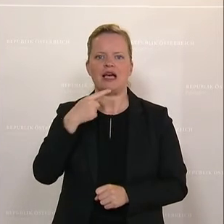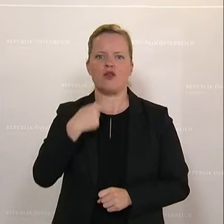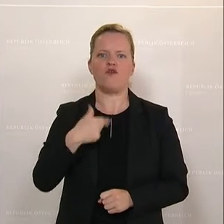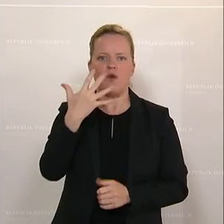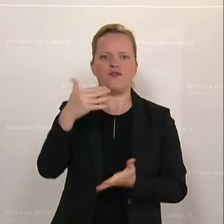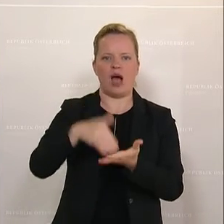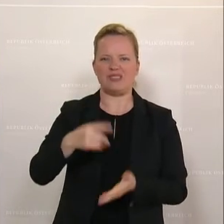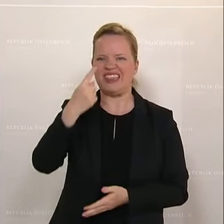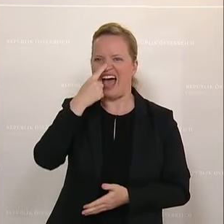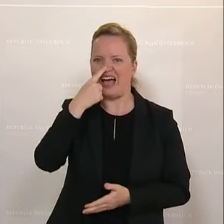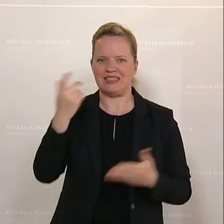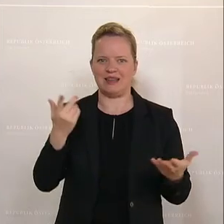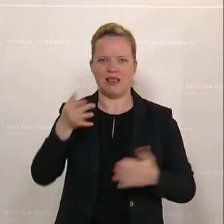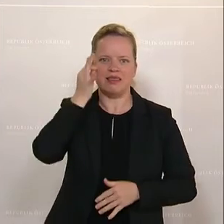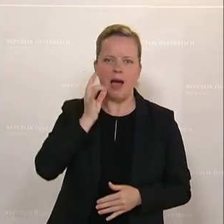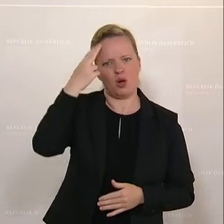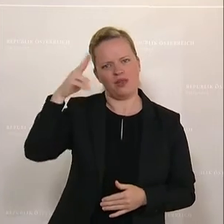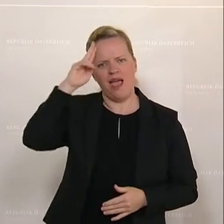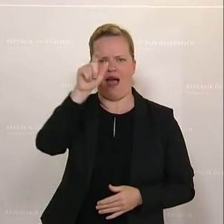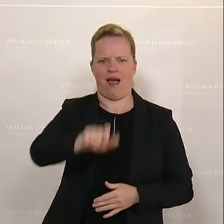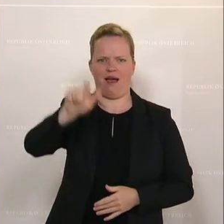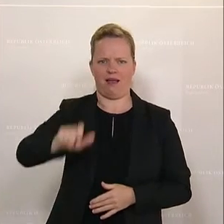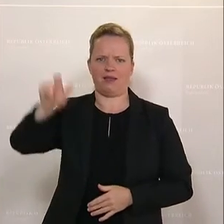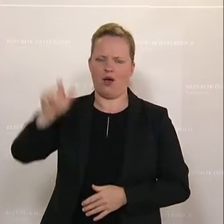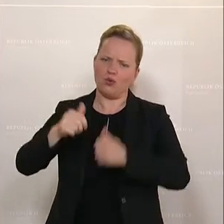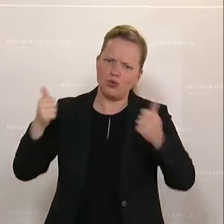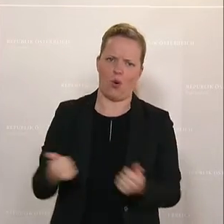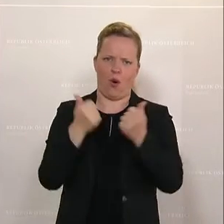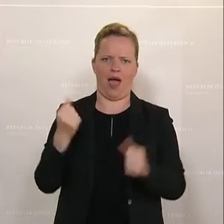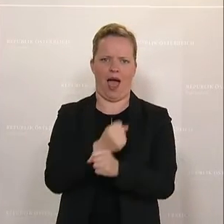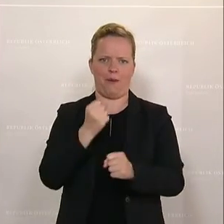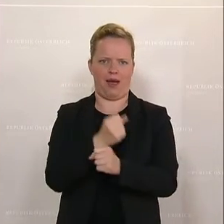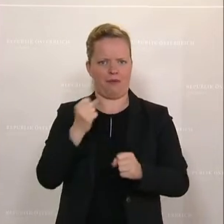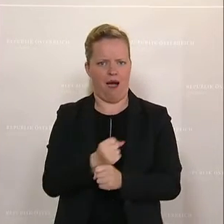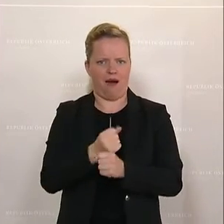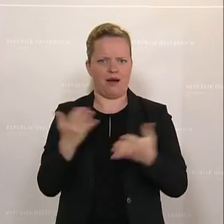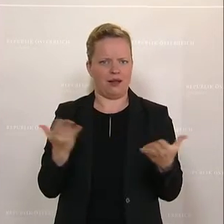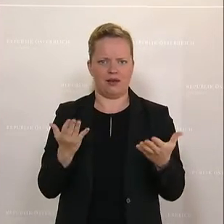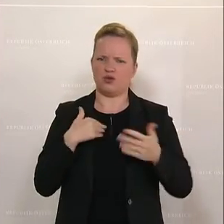Wirtschaftskammer. Das sind Damen und Herren, die dort tolle Arbeit leisten, die so eine Bezeichnung nicht verdient haben.